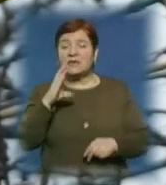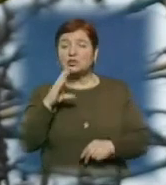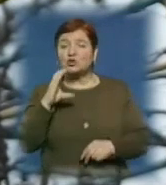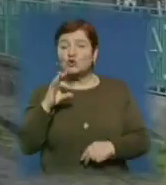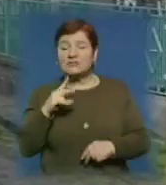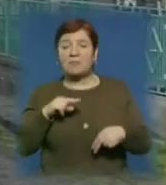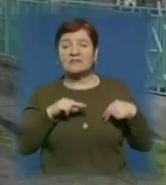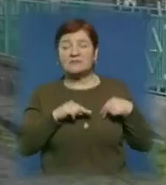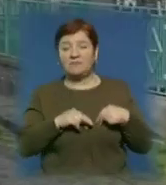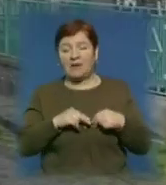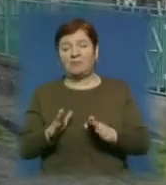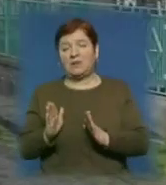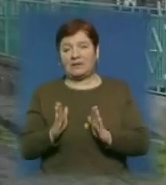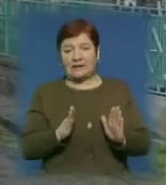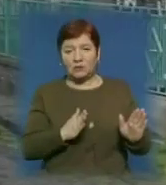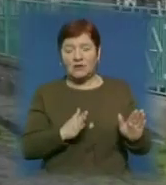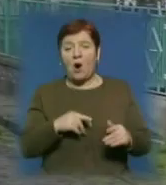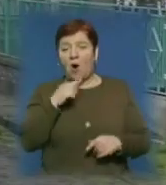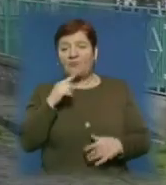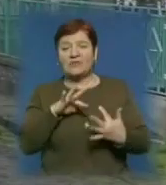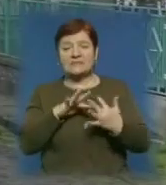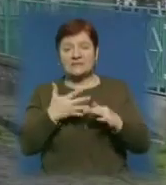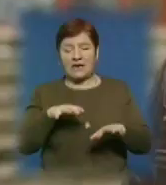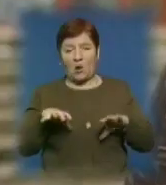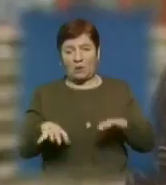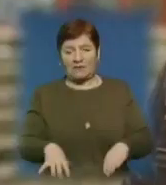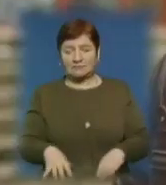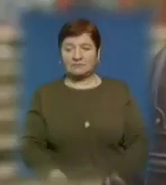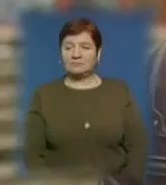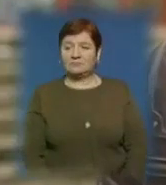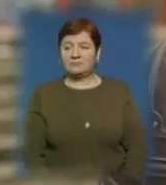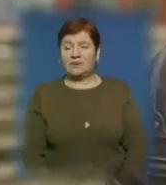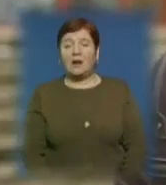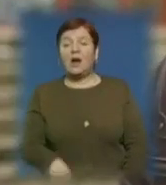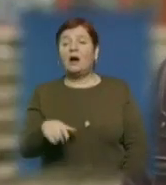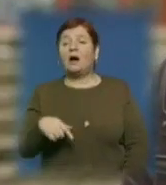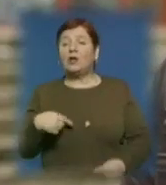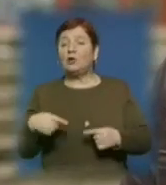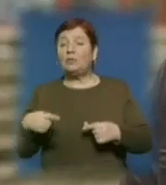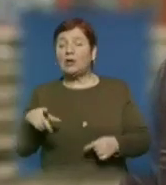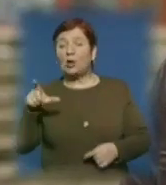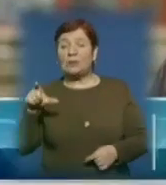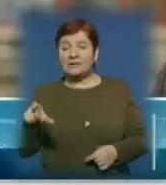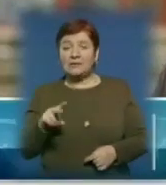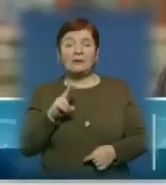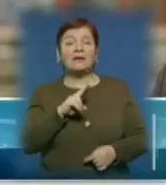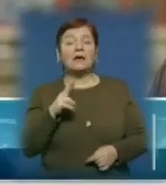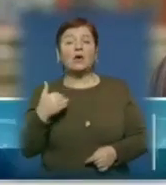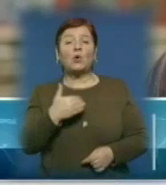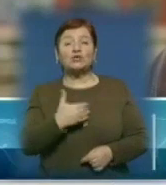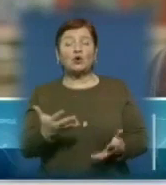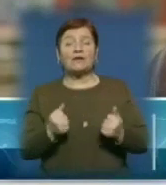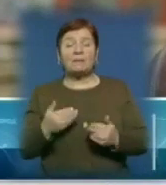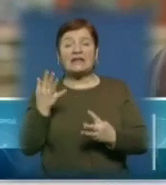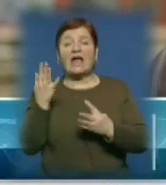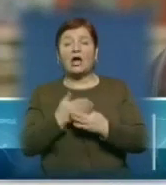працівниками налагоджена, запевняє сільський голова. Любий громадянин, який хоче одержати субсидію, він приходить до нас,